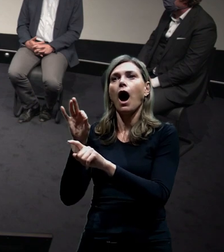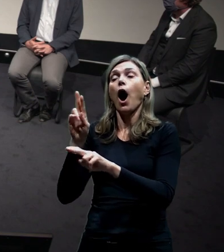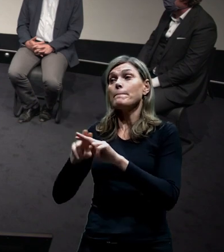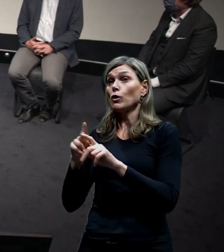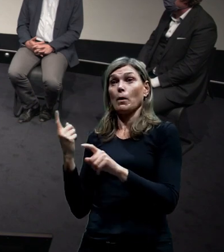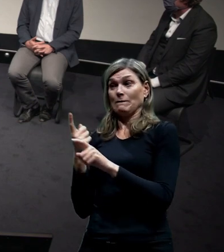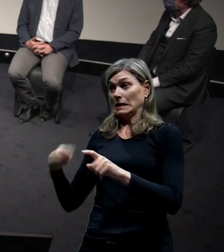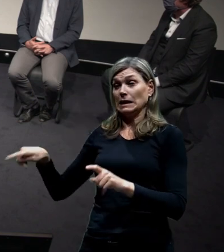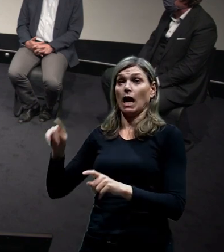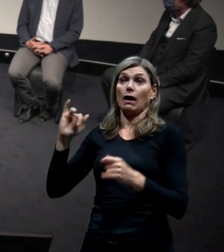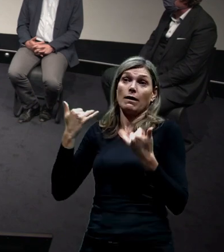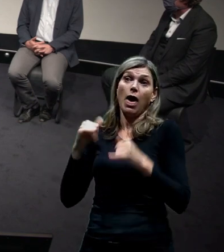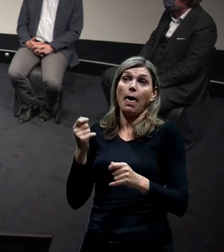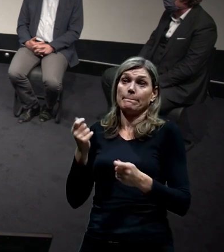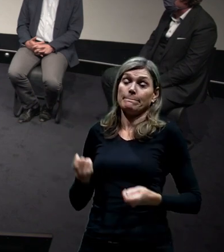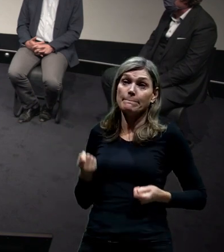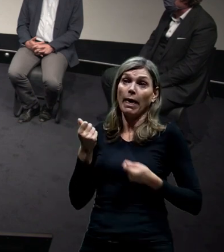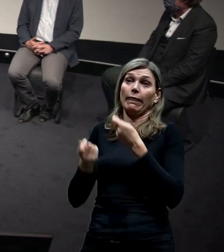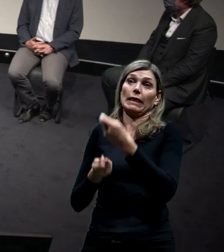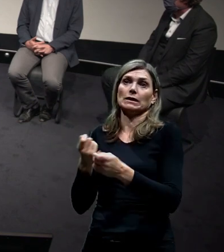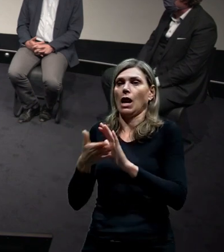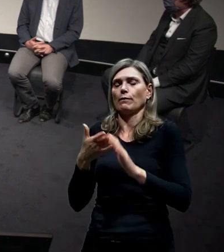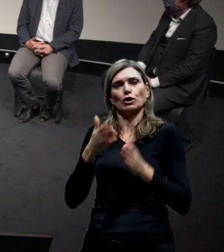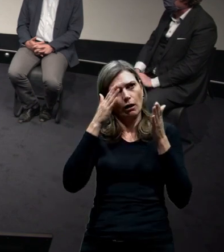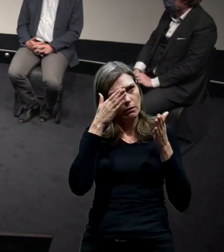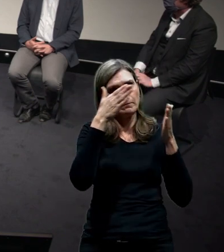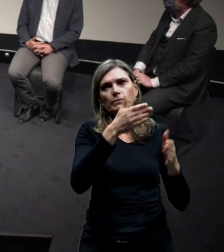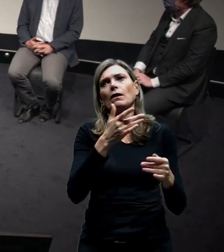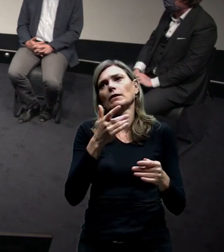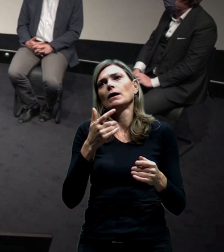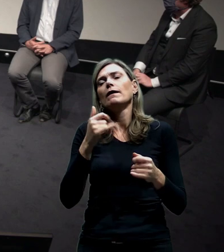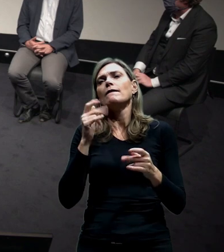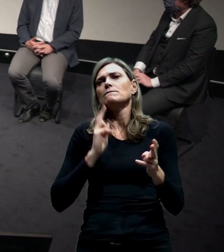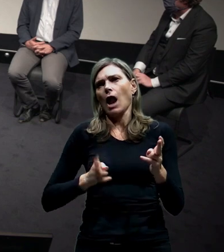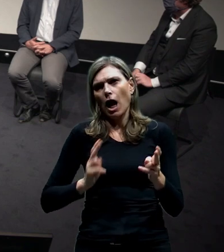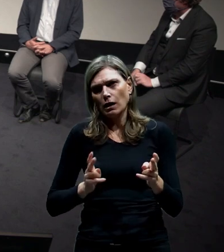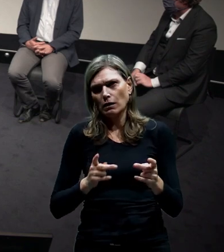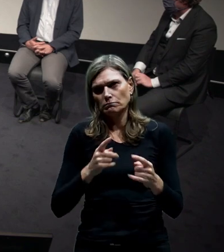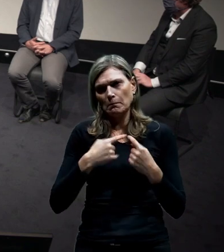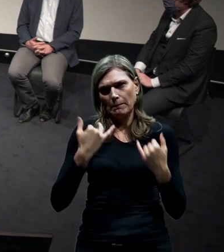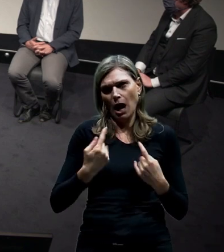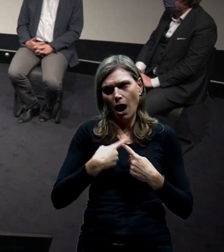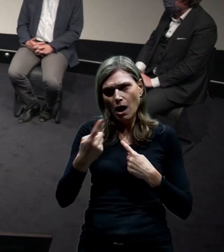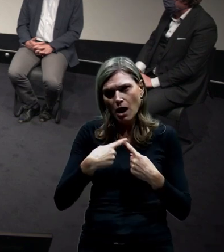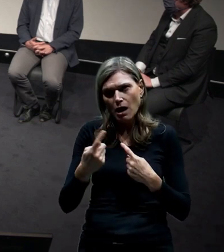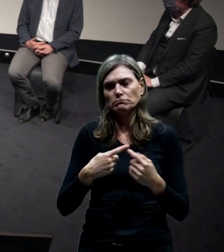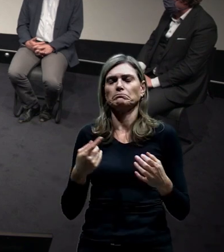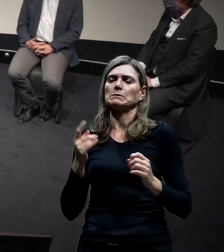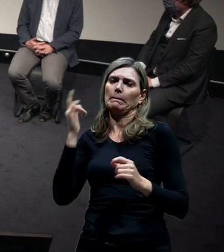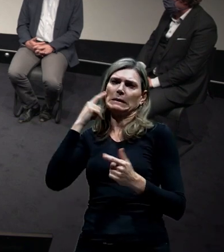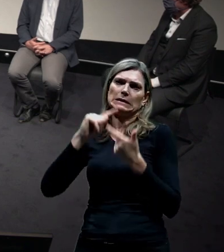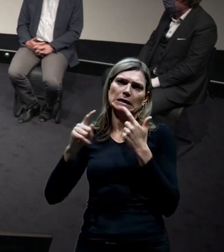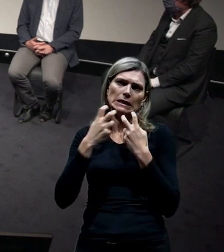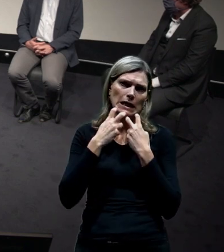obrovský prostředky do železničního úzlu Praha, vlastně do veřejný dopravy, vlastně zlepšovat se, budou tramvaje, budou se